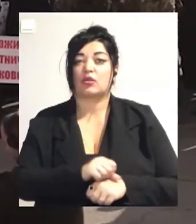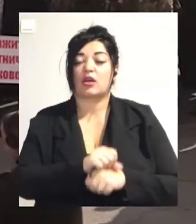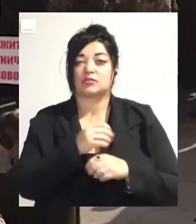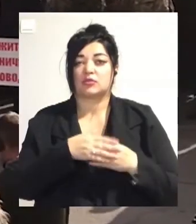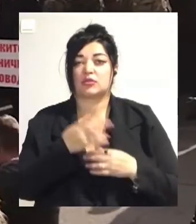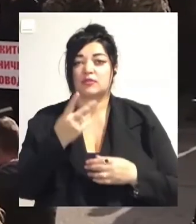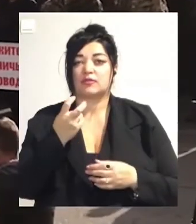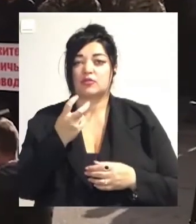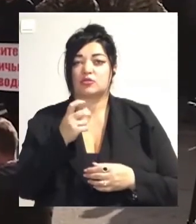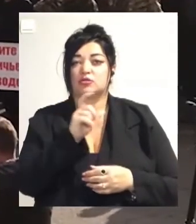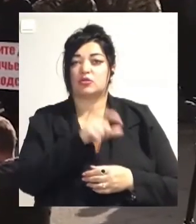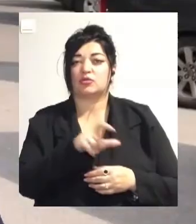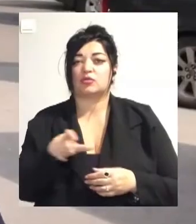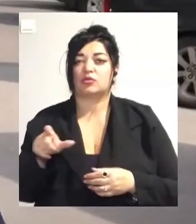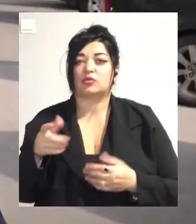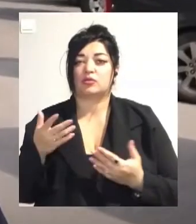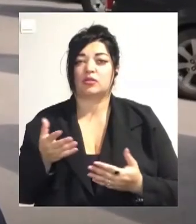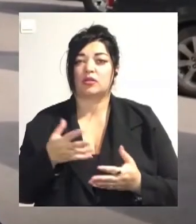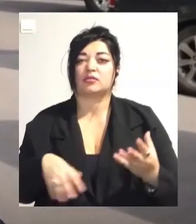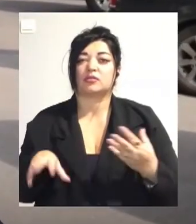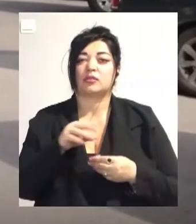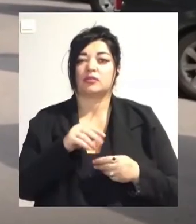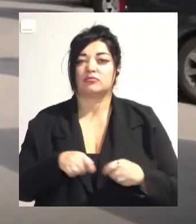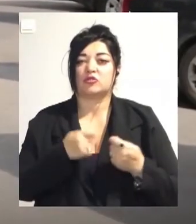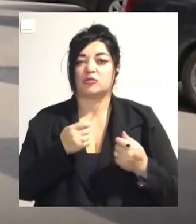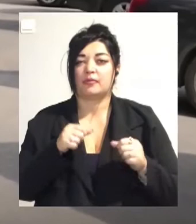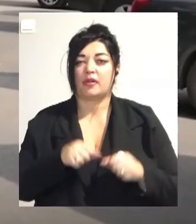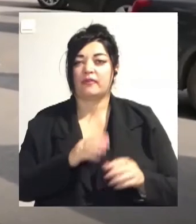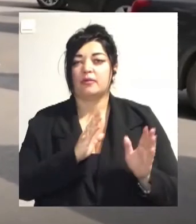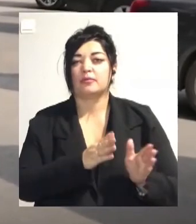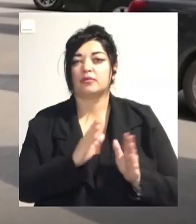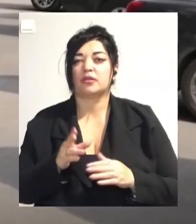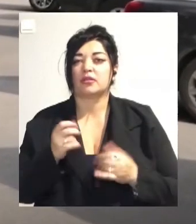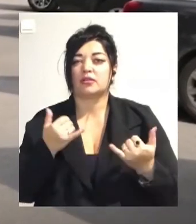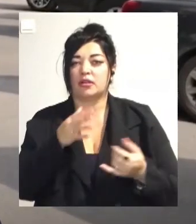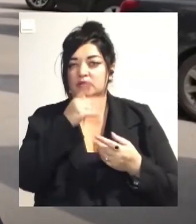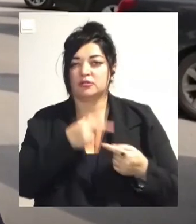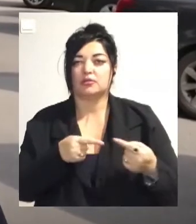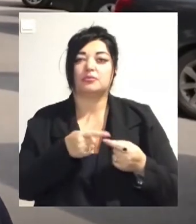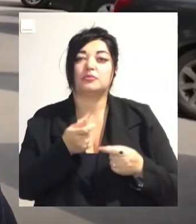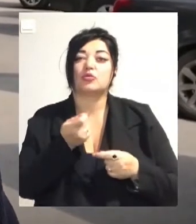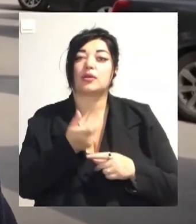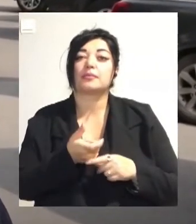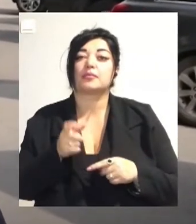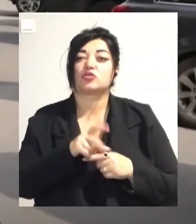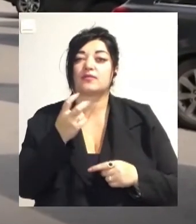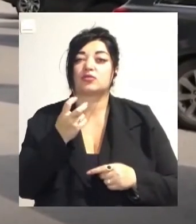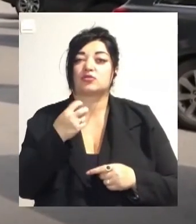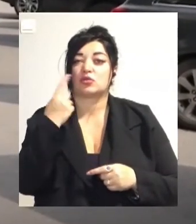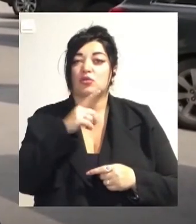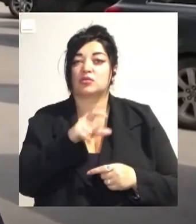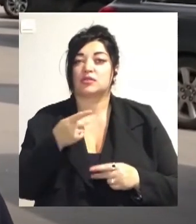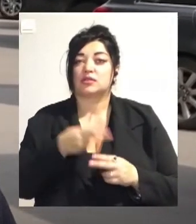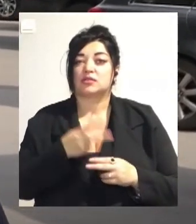відбулися без порушень правопорядку. На даний час зібралося трохи більше 200 осіб. Це два заходи, що